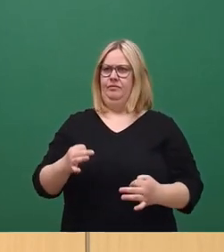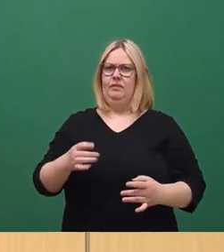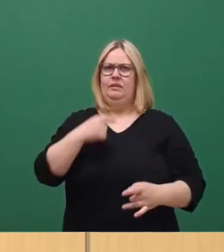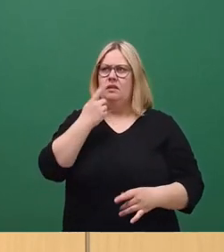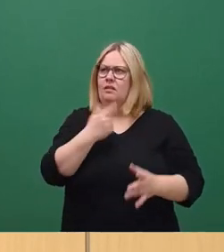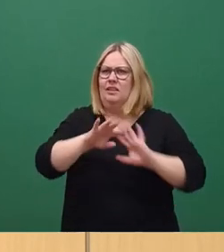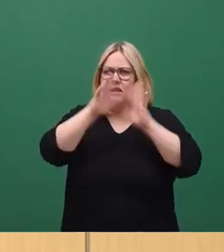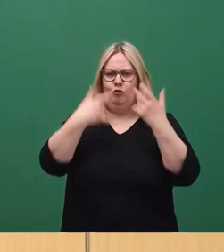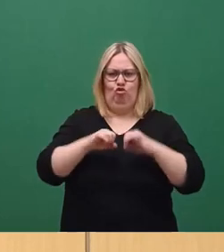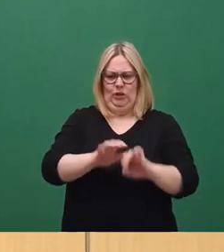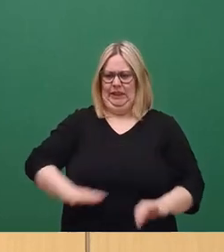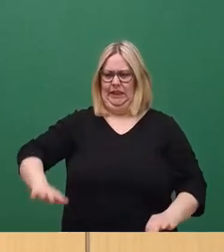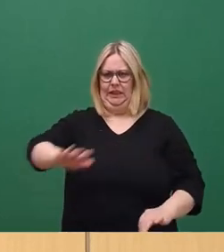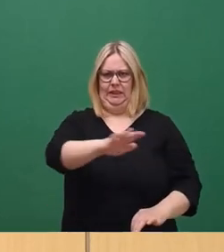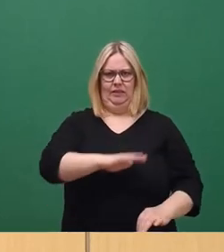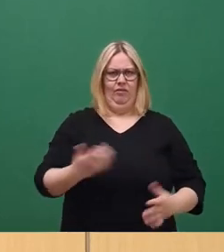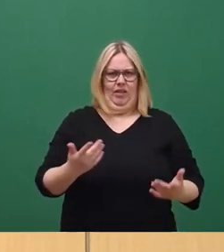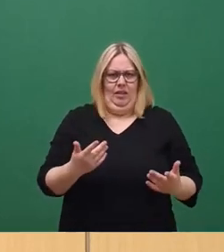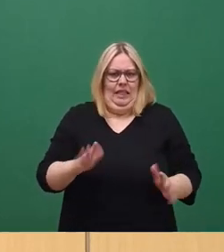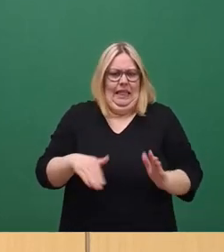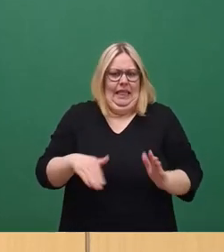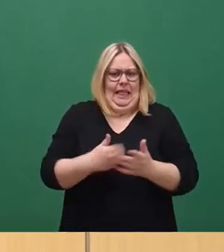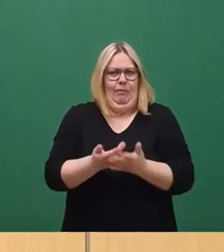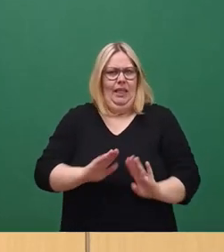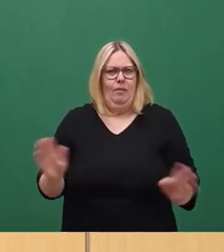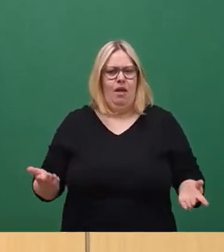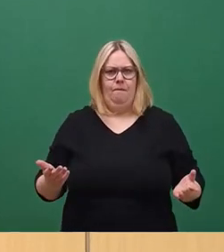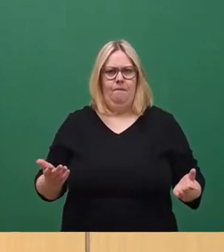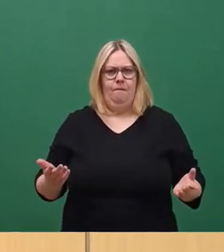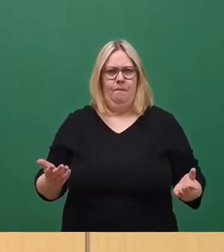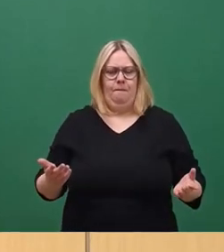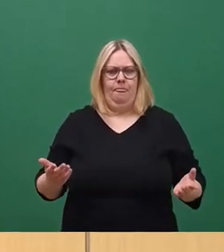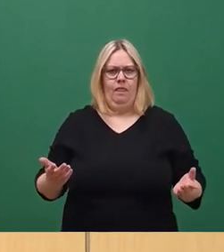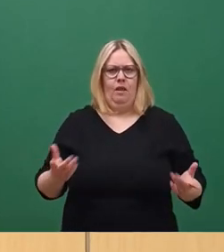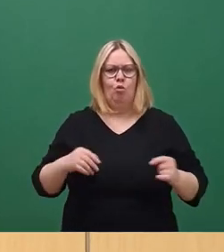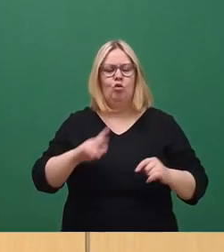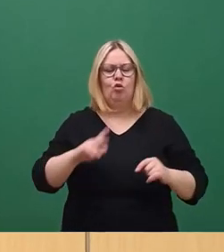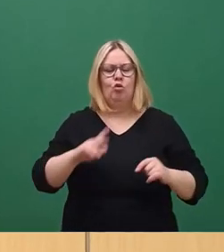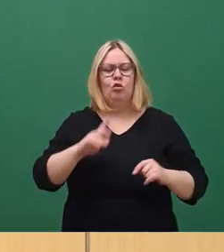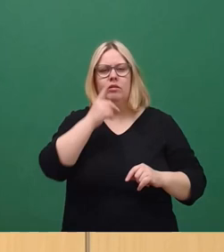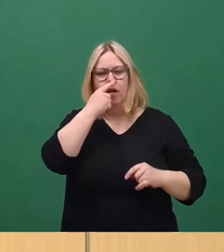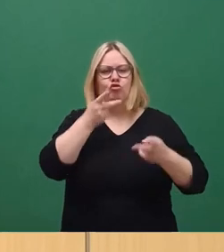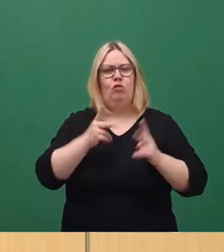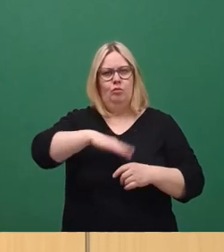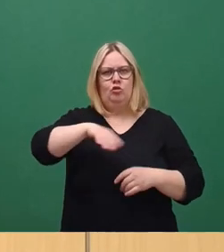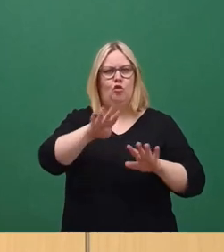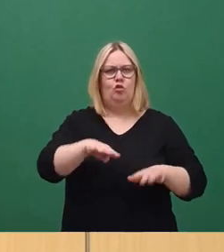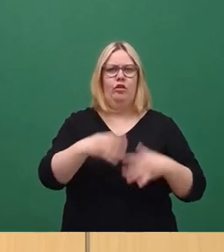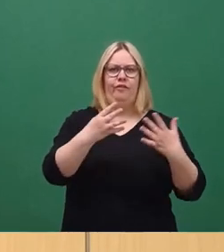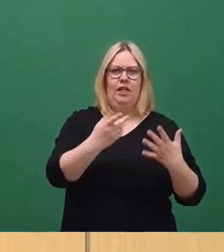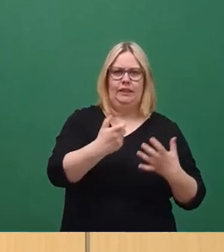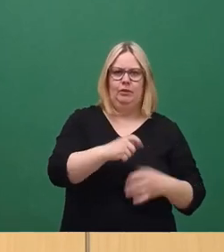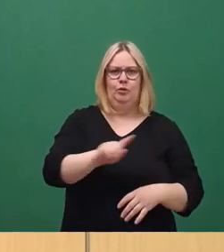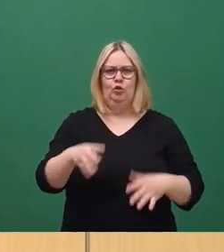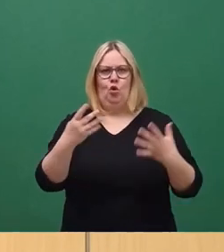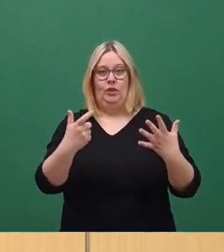Schutz gestellt, was in dieser Form eigentlich gar nicht mehr existiert. Denn zu dem benannten städtebaulichen Ensemble von 1974 bis 1979 gehören nicht nur